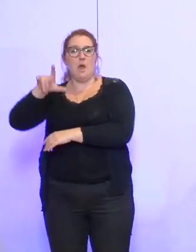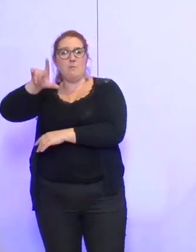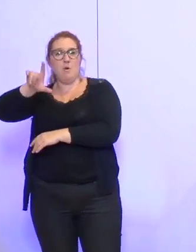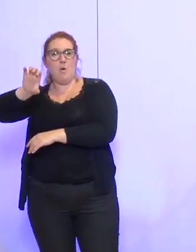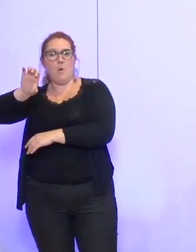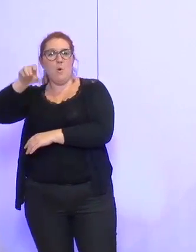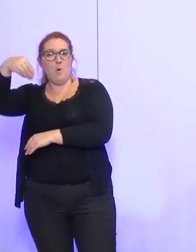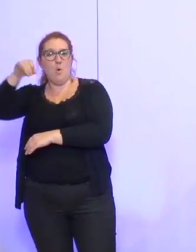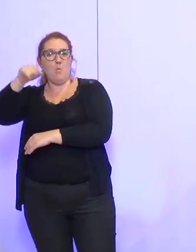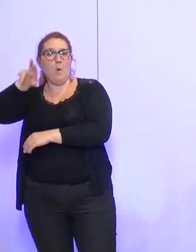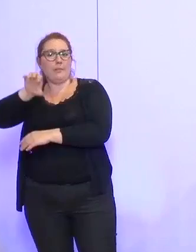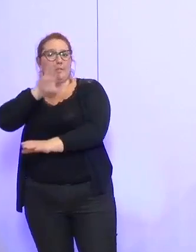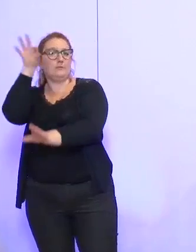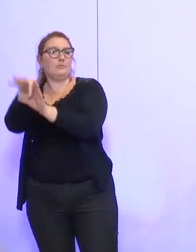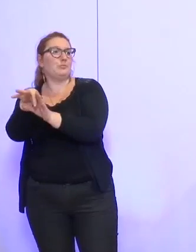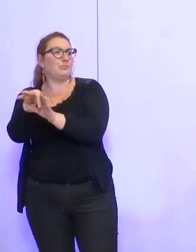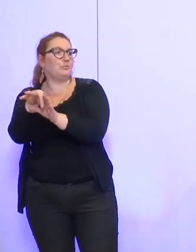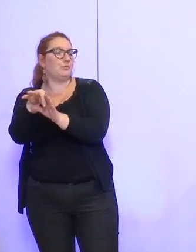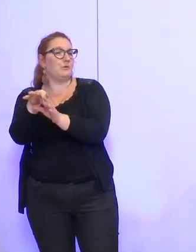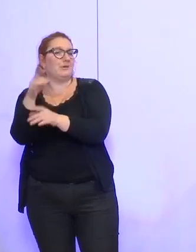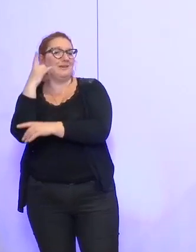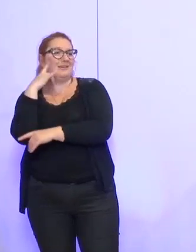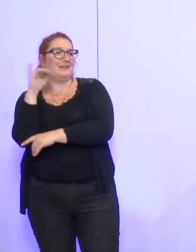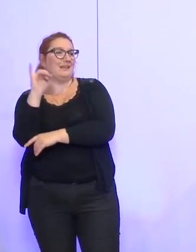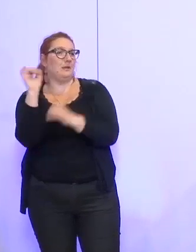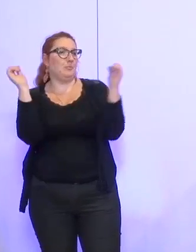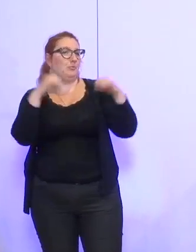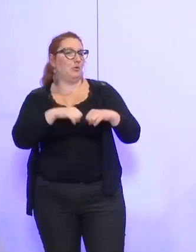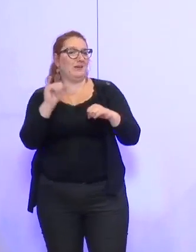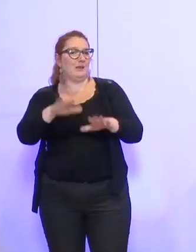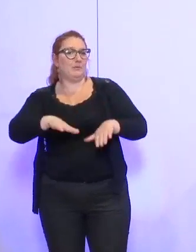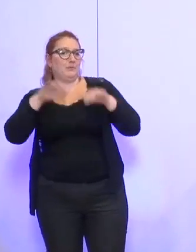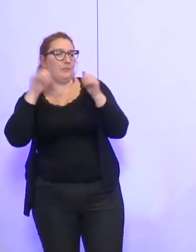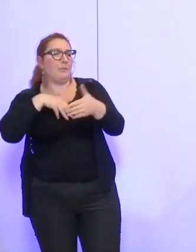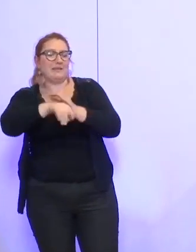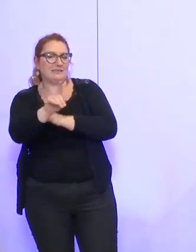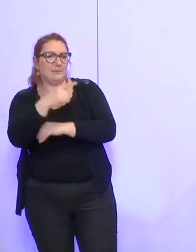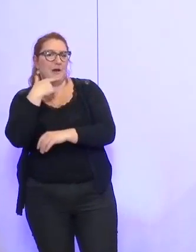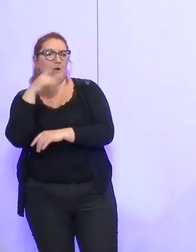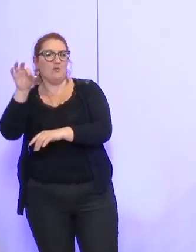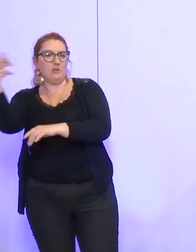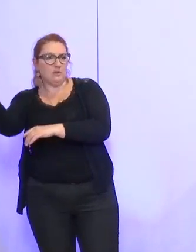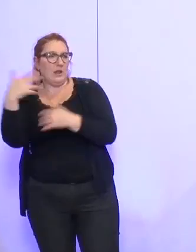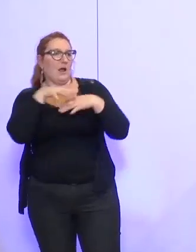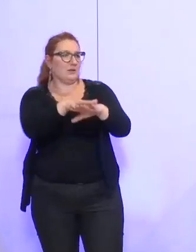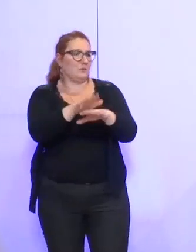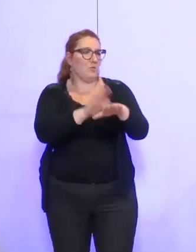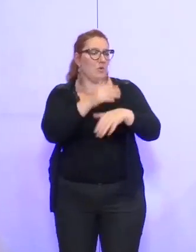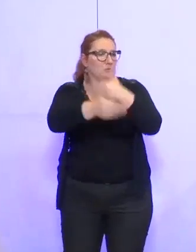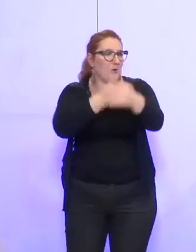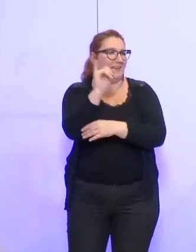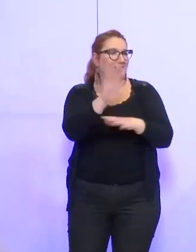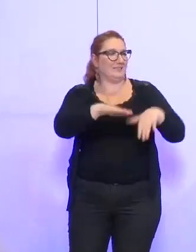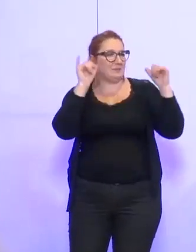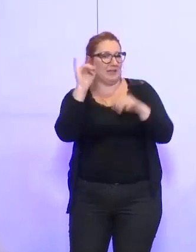Alors, qui ne prend pas part au vote. Front National, Rassemblement de Gauche et de Progrès. Qui s'abstient ? Qui est contre ? Qui est